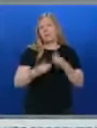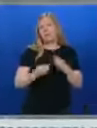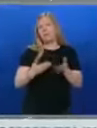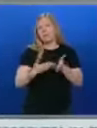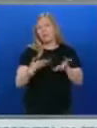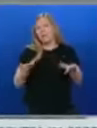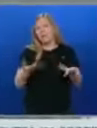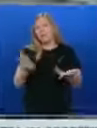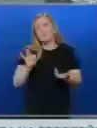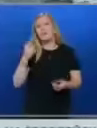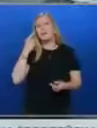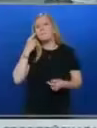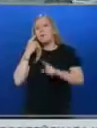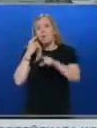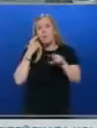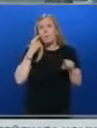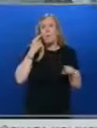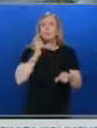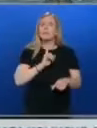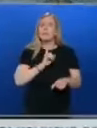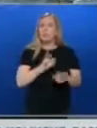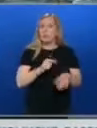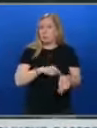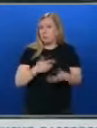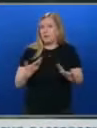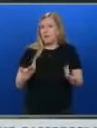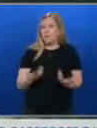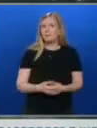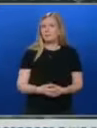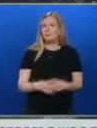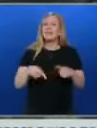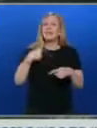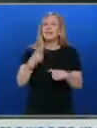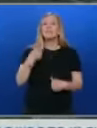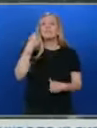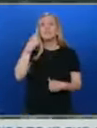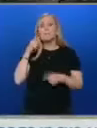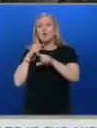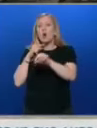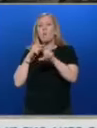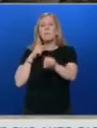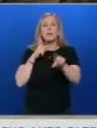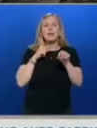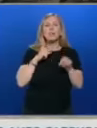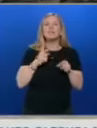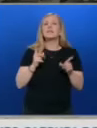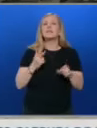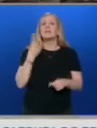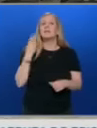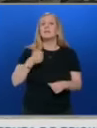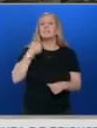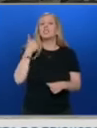проби. Ако нещо има да предупредим на време и да препоръчаме мерки. Следващите проби от зоните за къпане в морето ще бъдат взети на